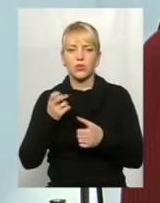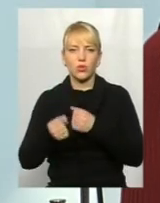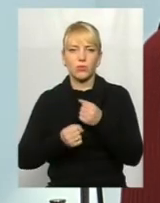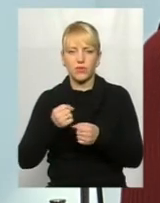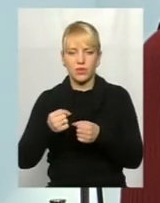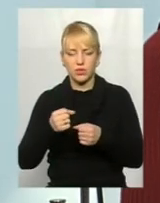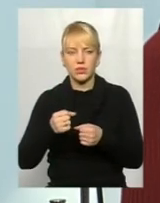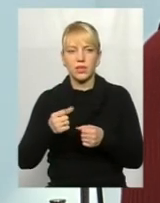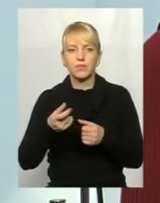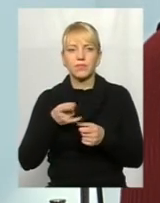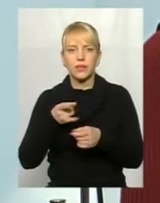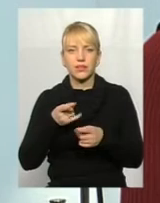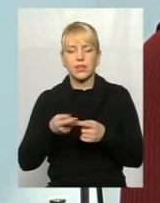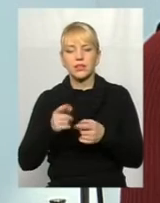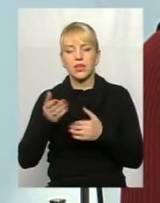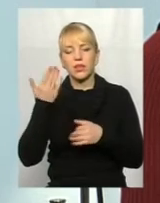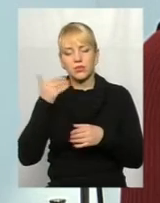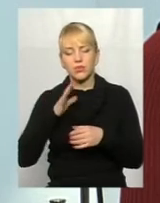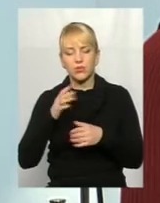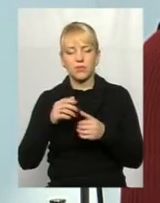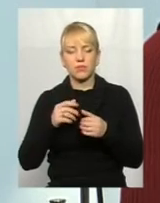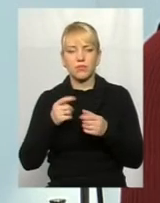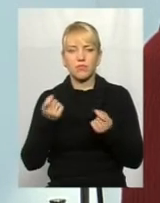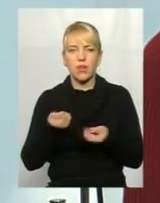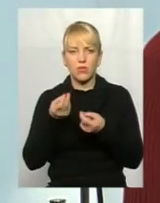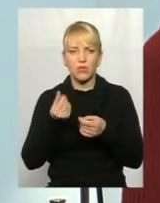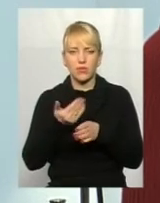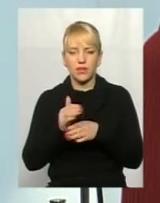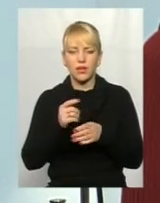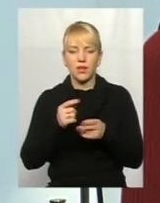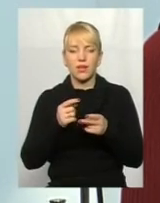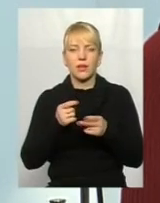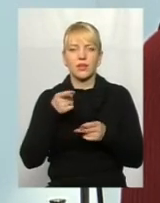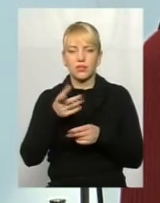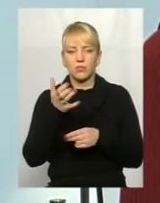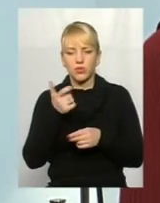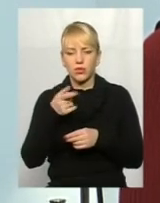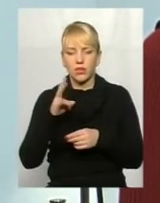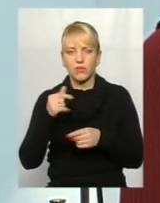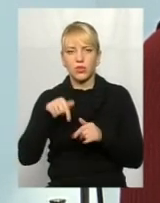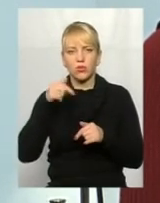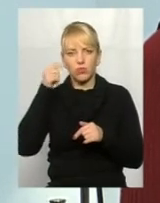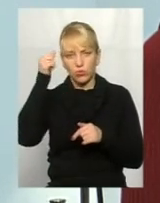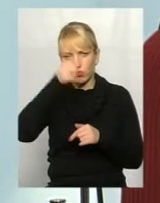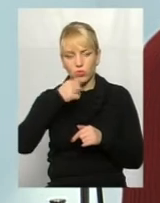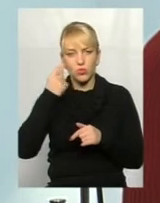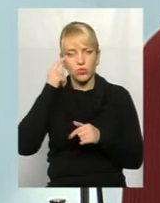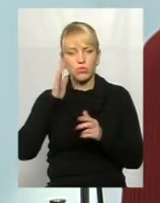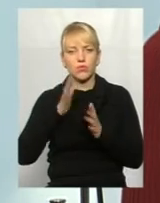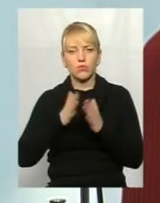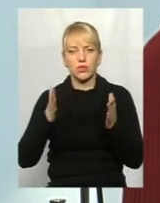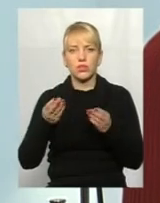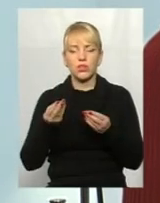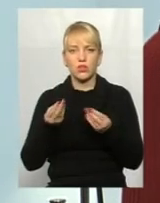Тому в минулому році там була невелика перевірна сума, була 3 тисячі, півтори тисячі гривень. Я думаю, на цей рік буде більше. І тому, звичайно,